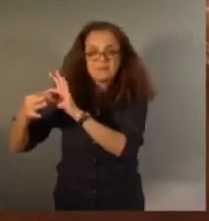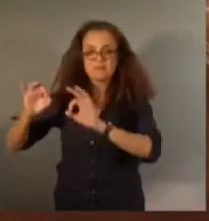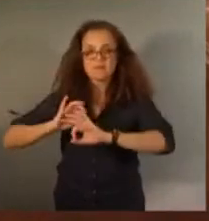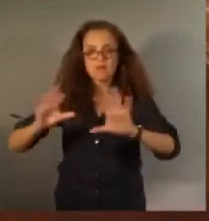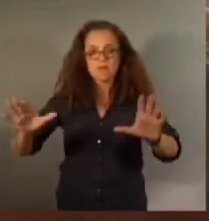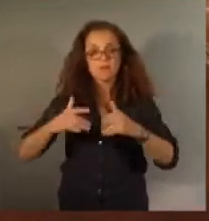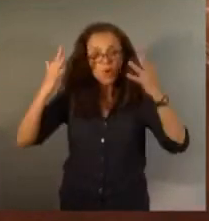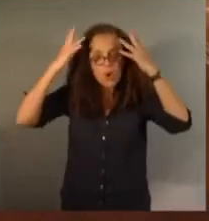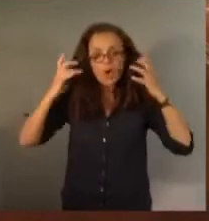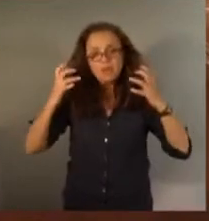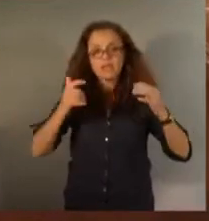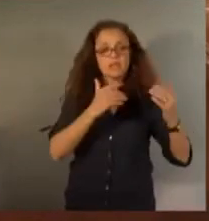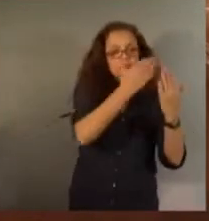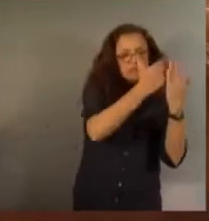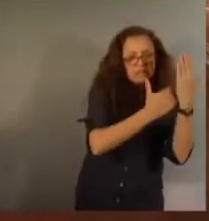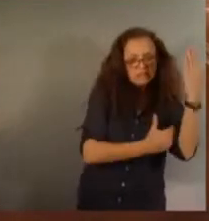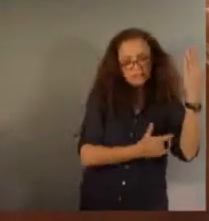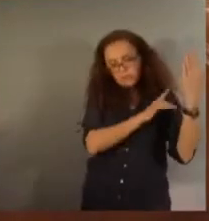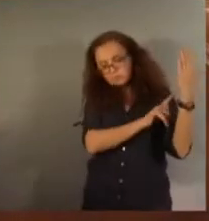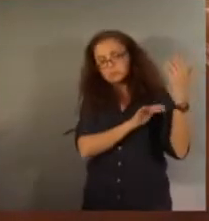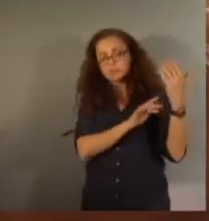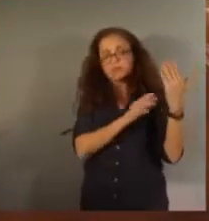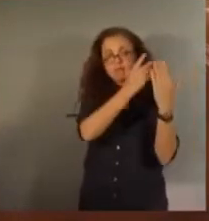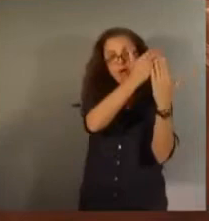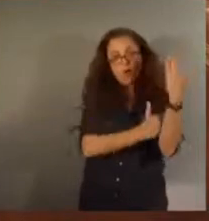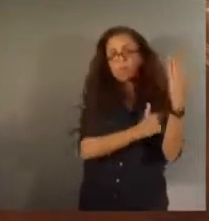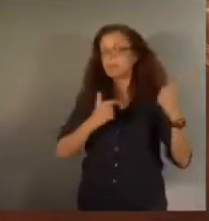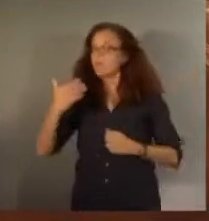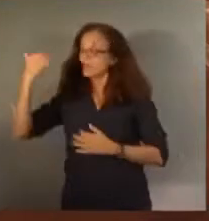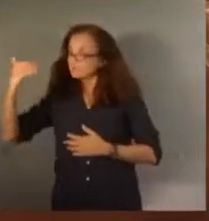Aubry jusqu'à l'oiseau. D'accord ? Ni cette fois-ci, ni jamais.